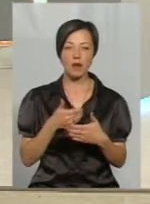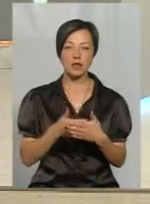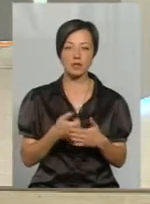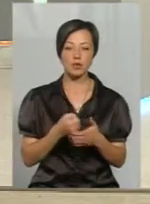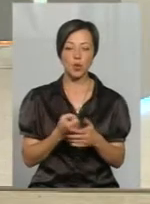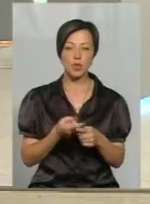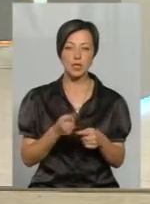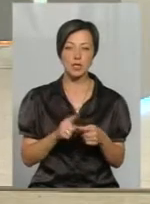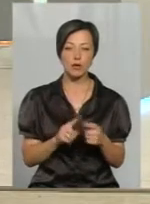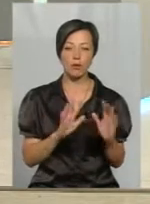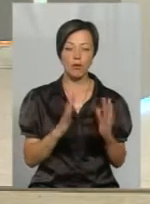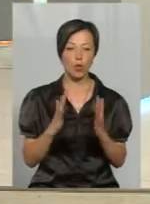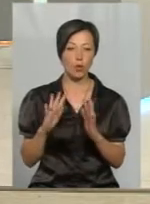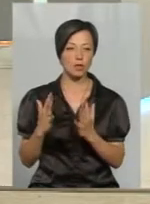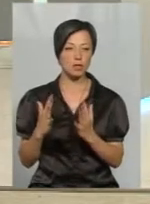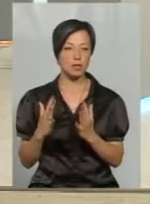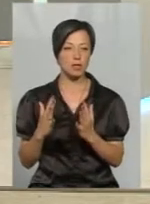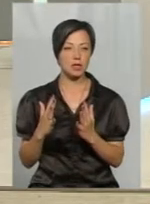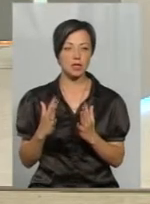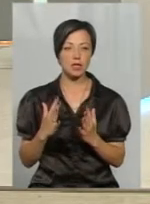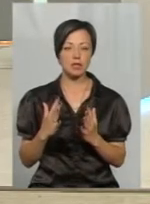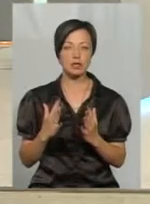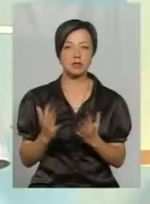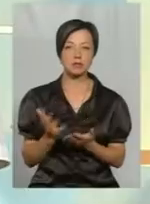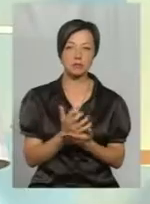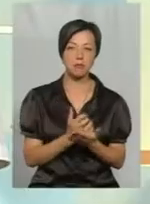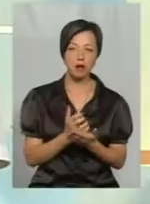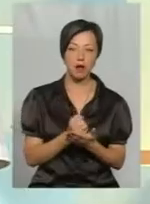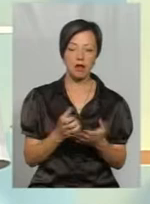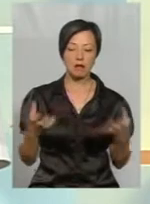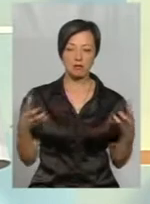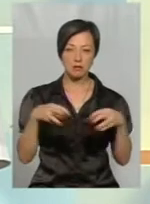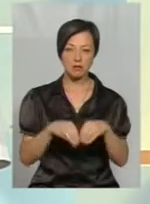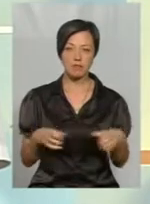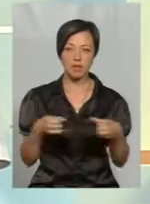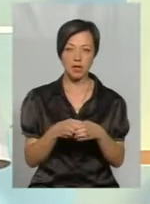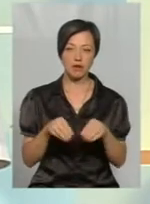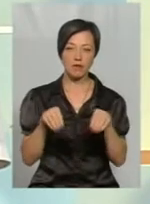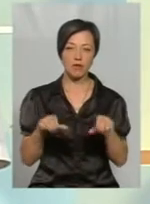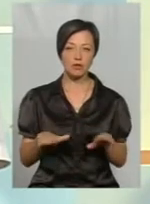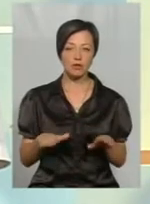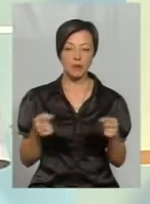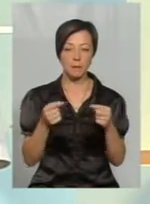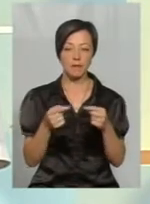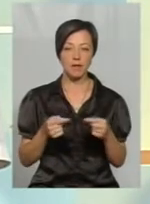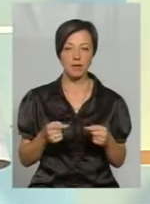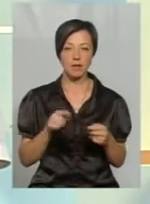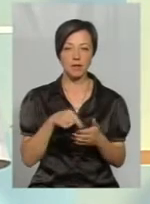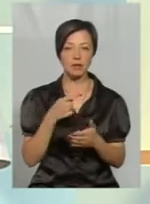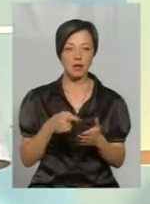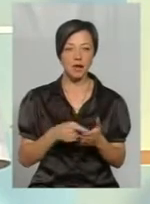цих подій збирались в спілки, вирішували певні питання,